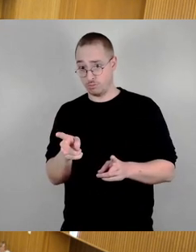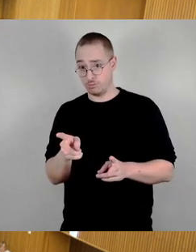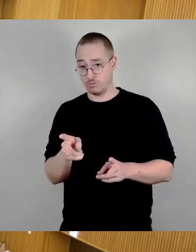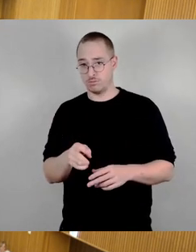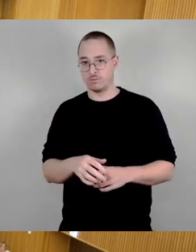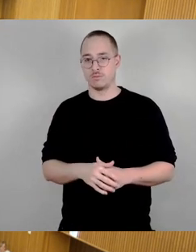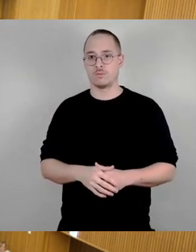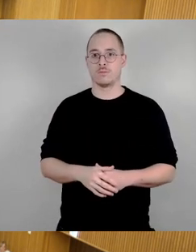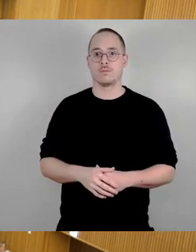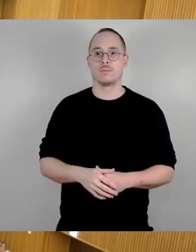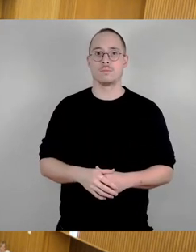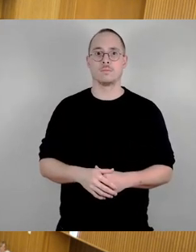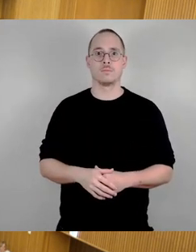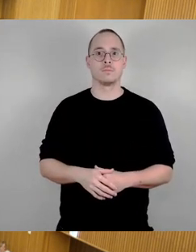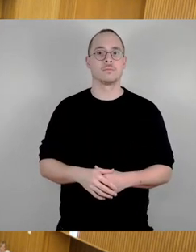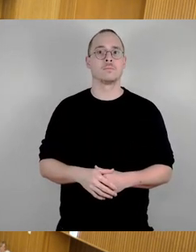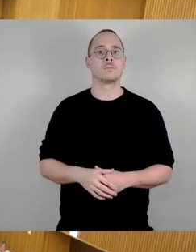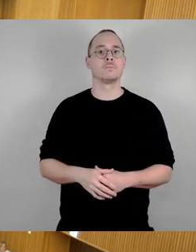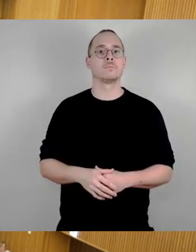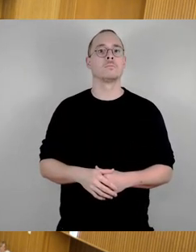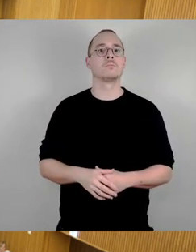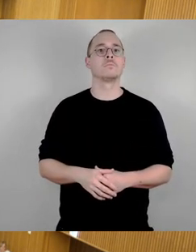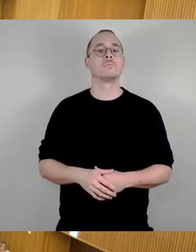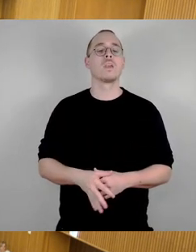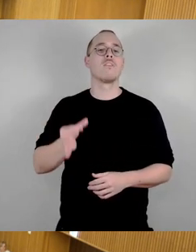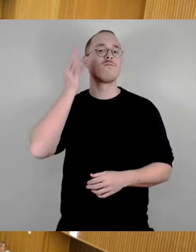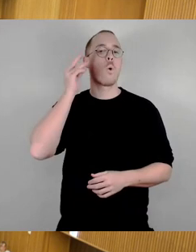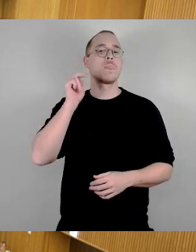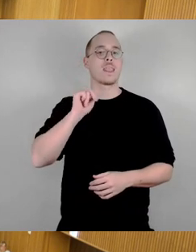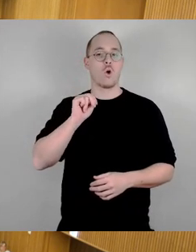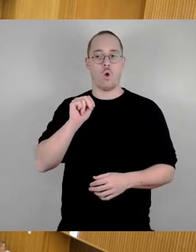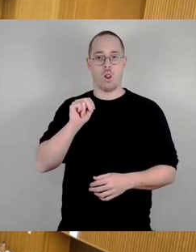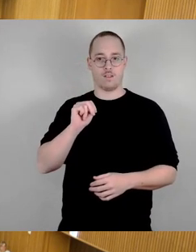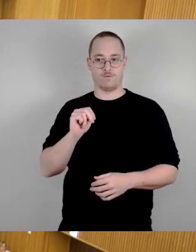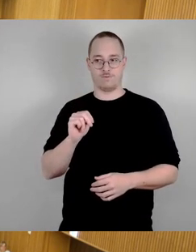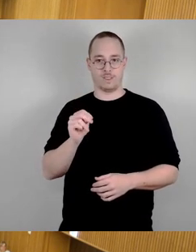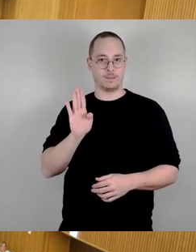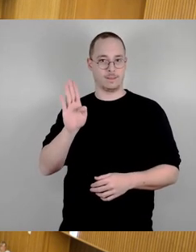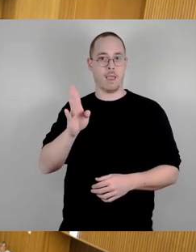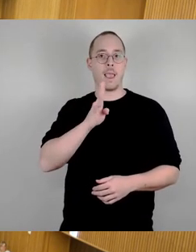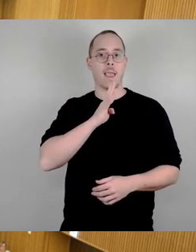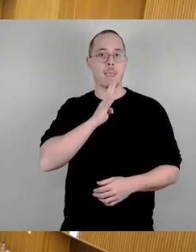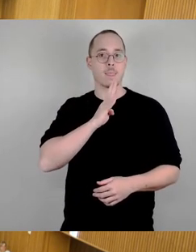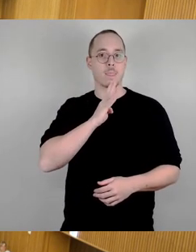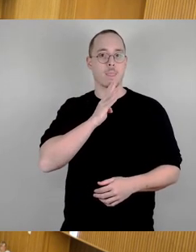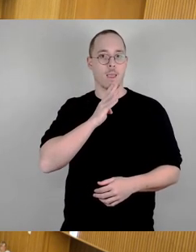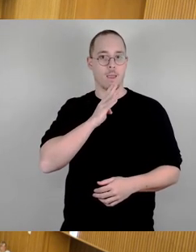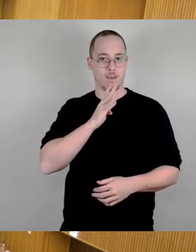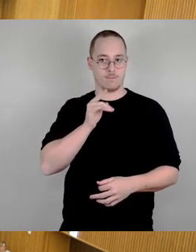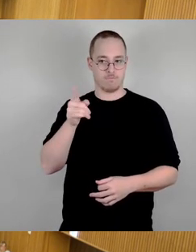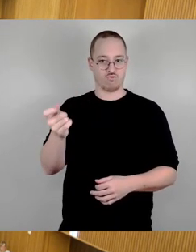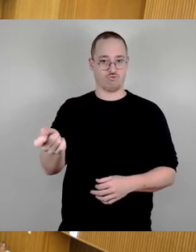Frau Nicole hat mir ihren Redebeigatt zugesandt und hat darum gebeten, dass ich ihn doch allen